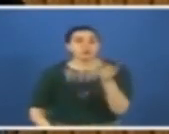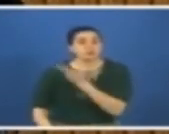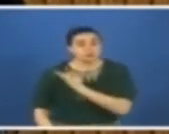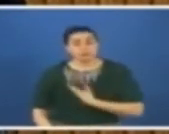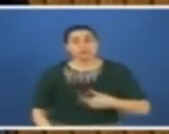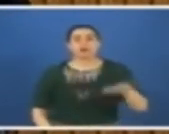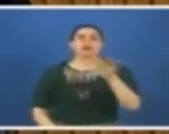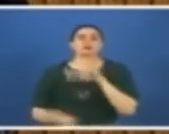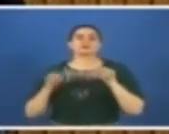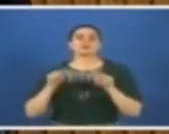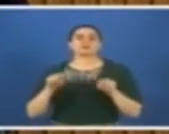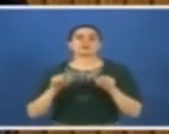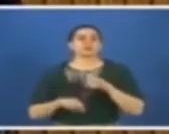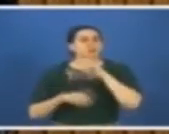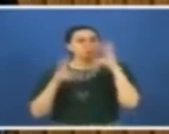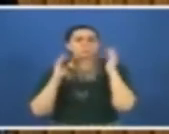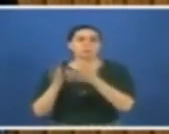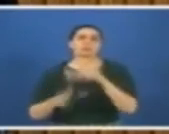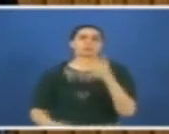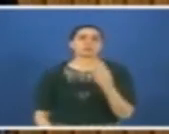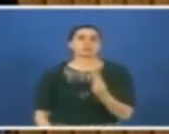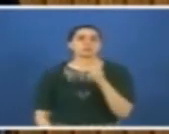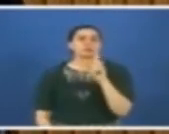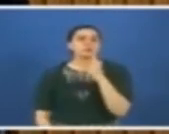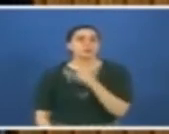herkesin buna yazıklar olsun demesi lazım.